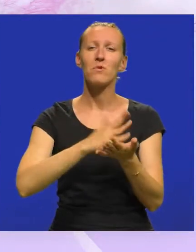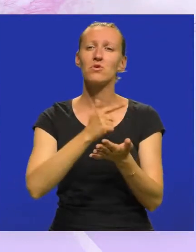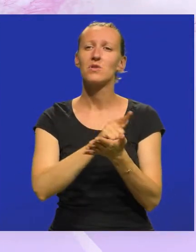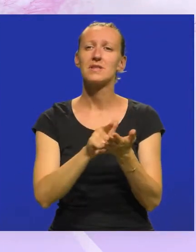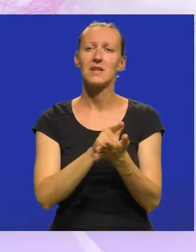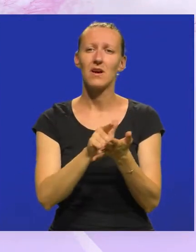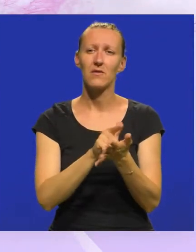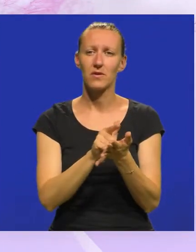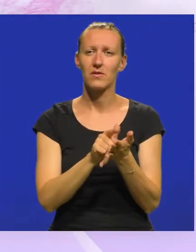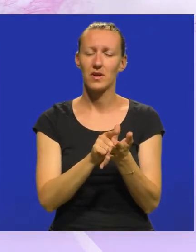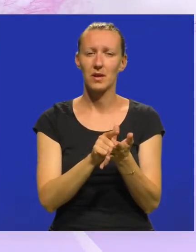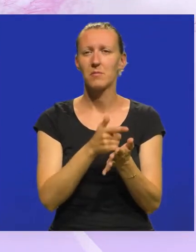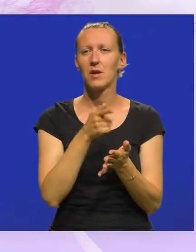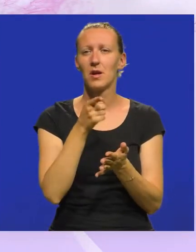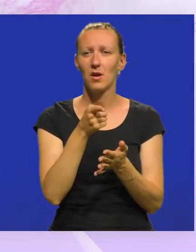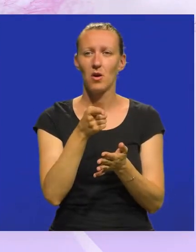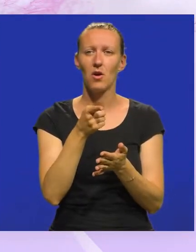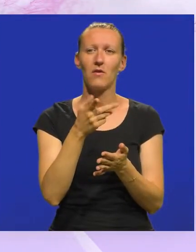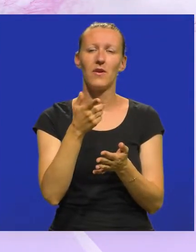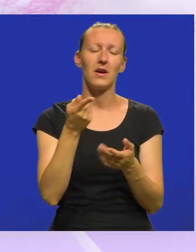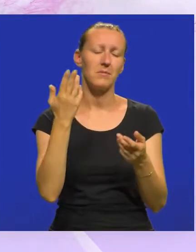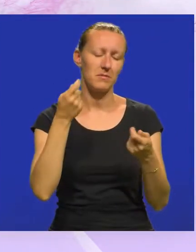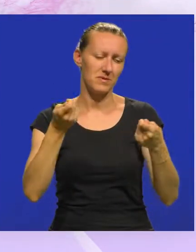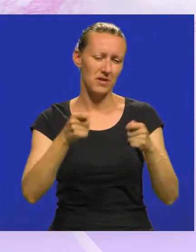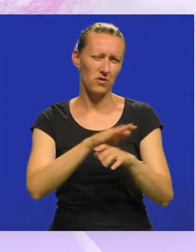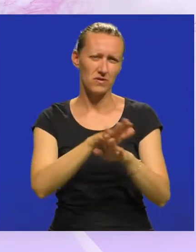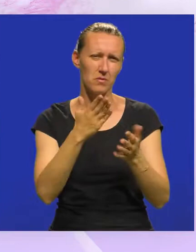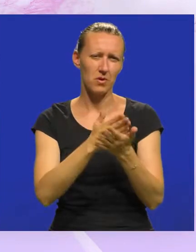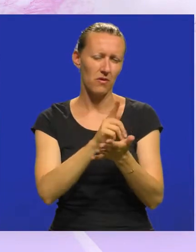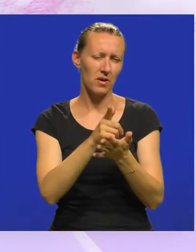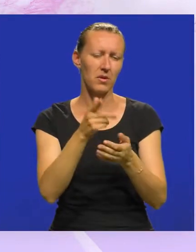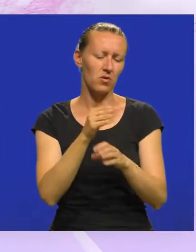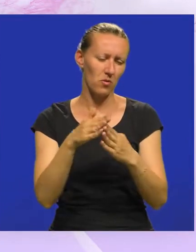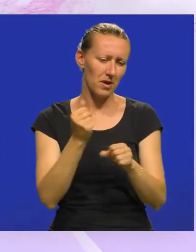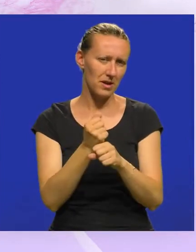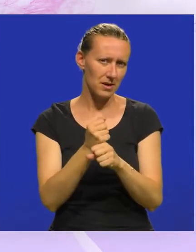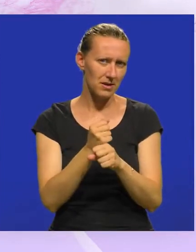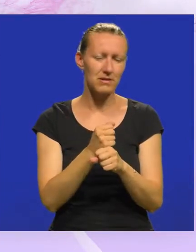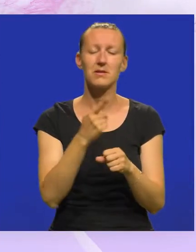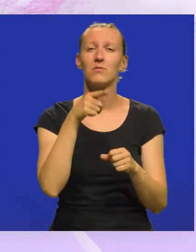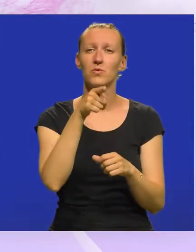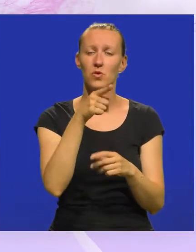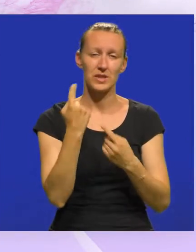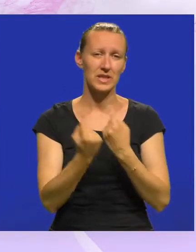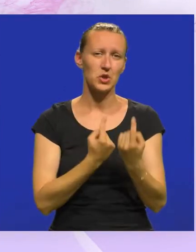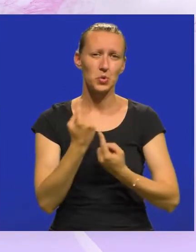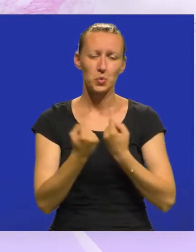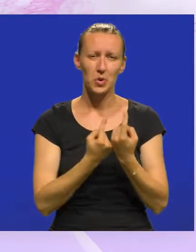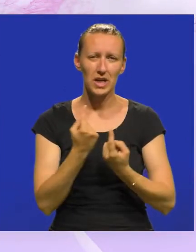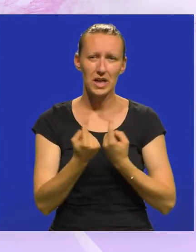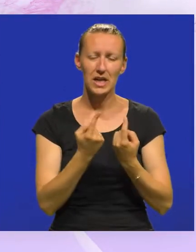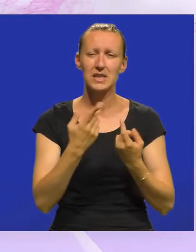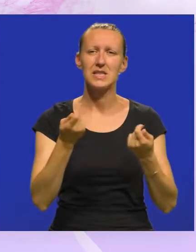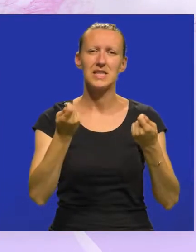za vrijeme ovog lockdowna. Ja bih rekla da u toj situaciji